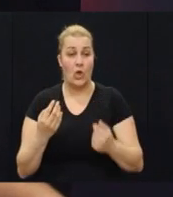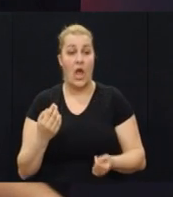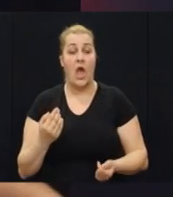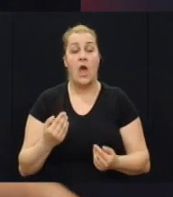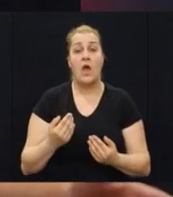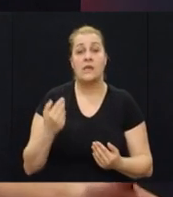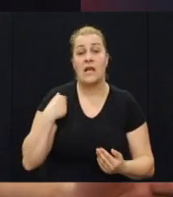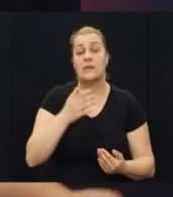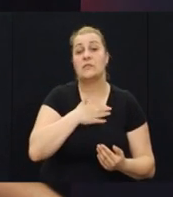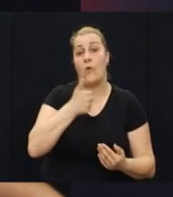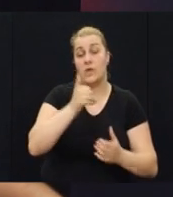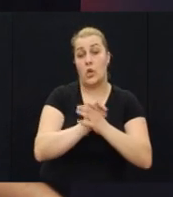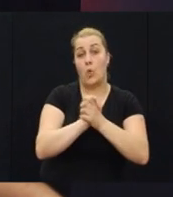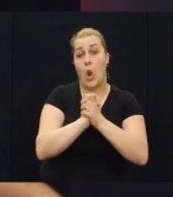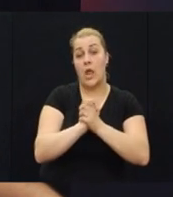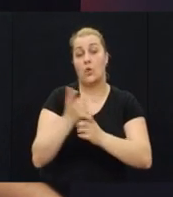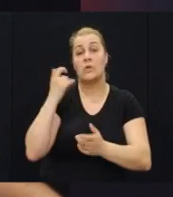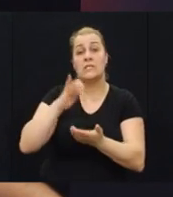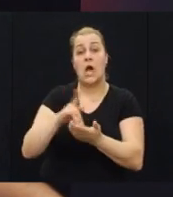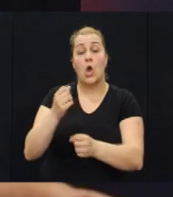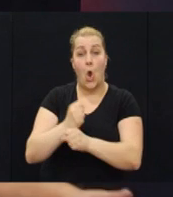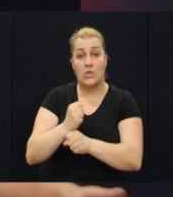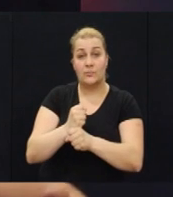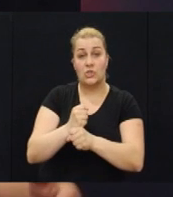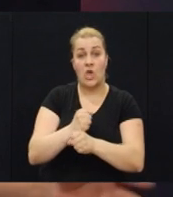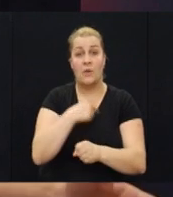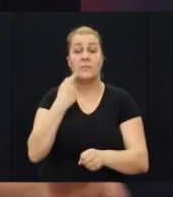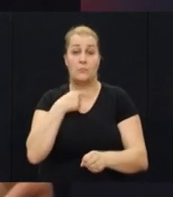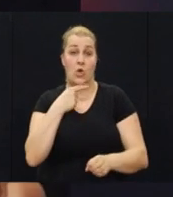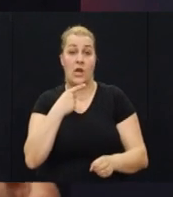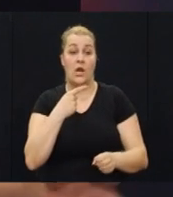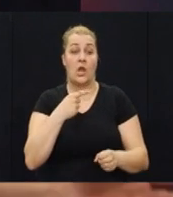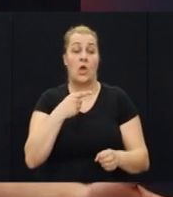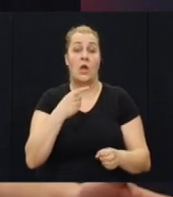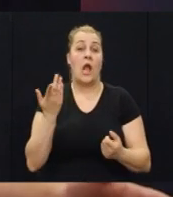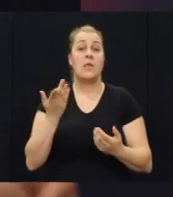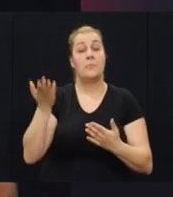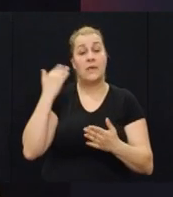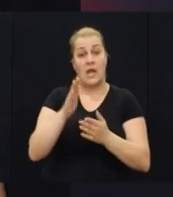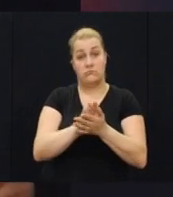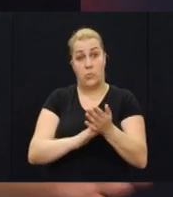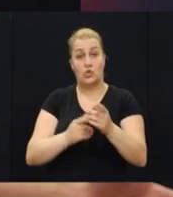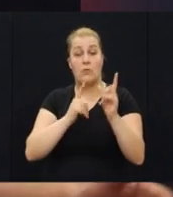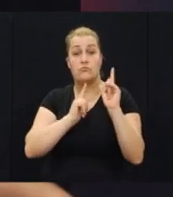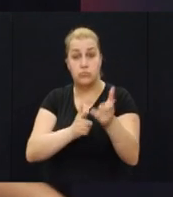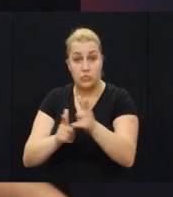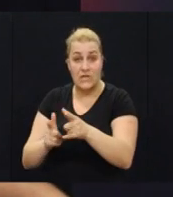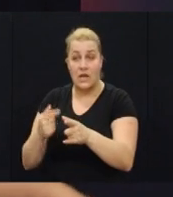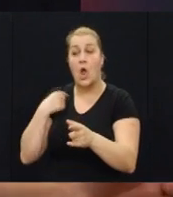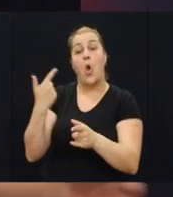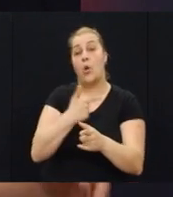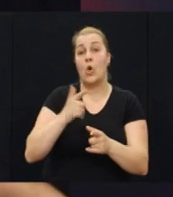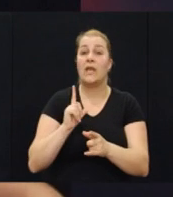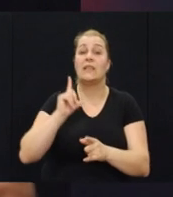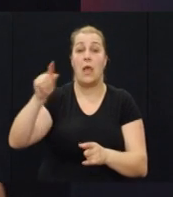s svom jednom kolegiji iz Gospića. Mi smo govorili gdje prije krene pucanje, tamo